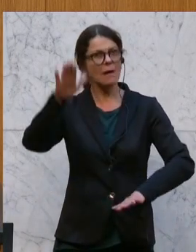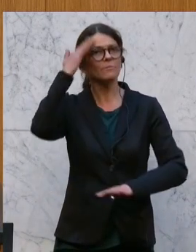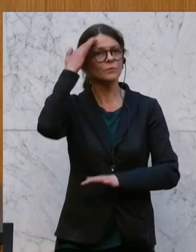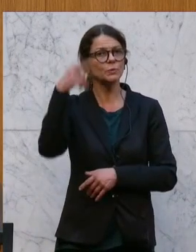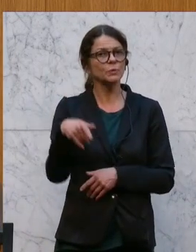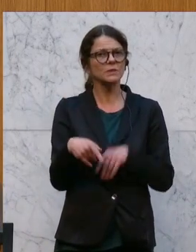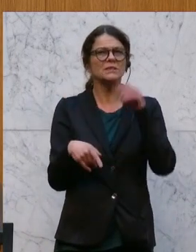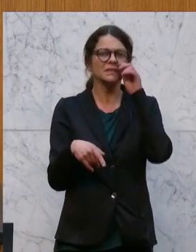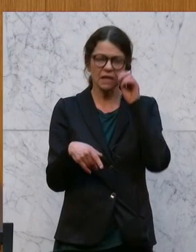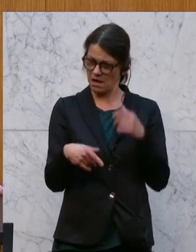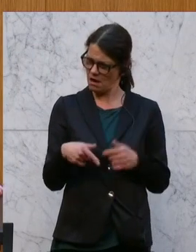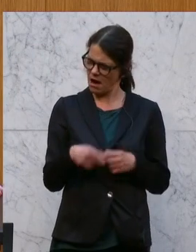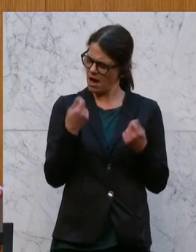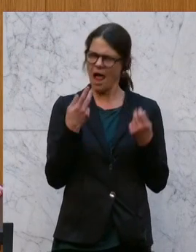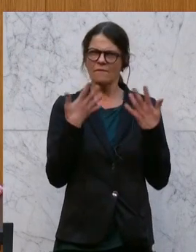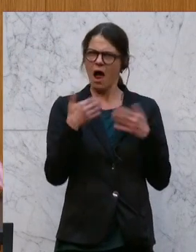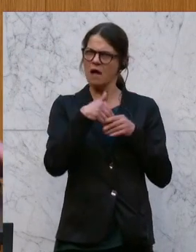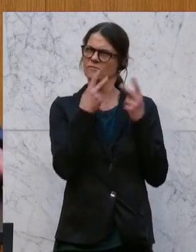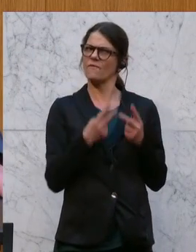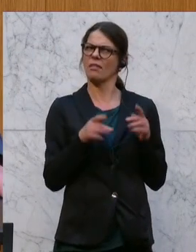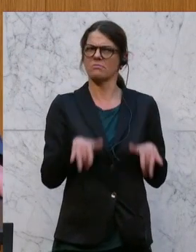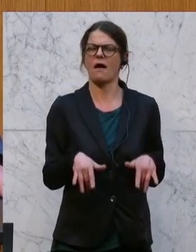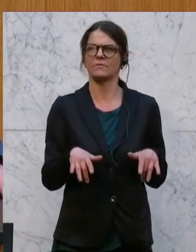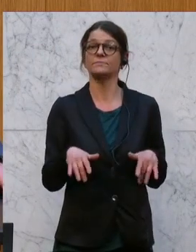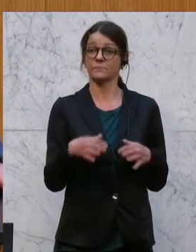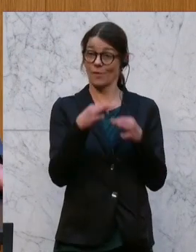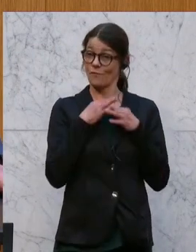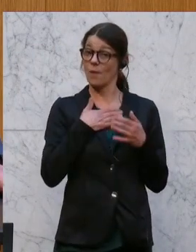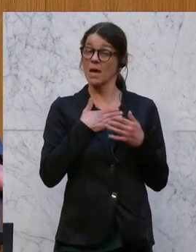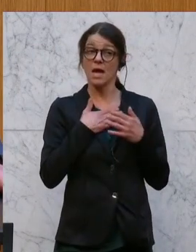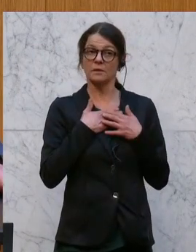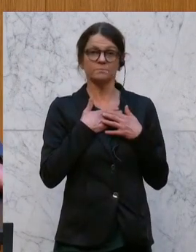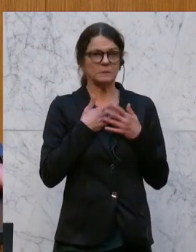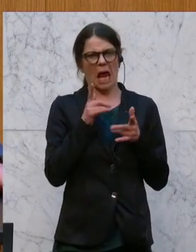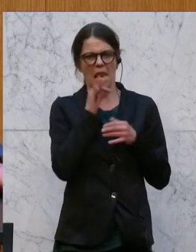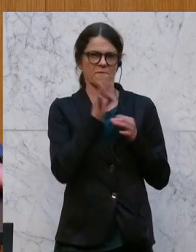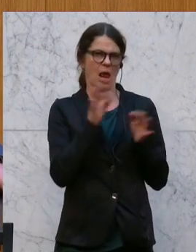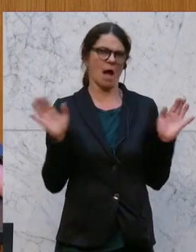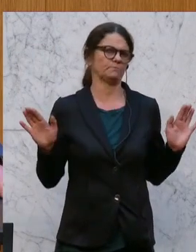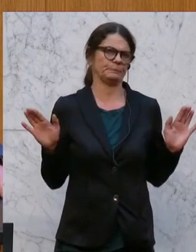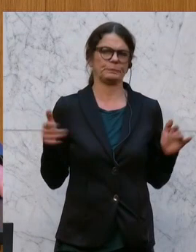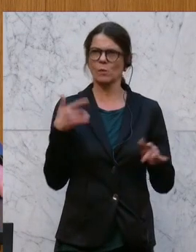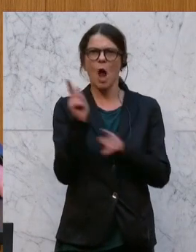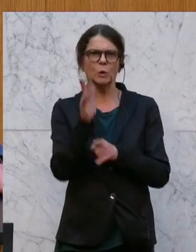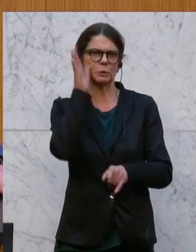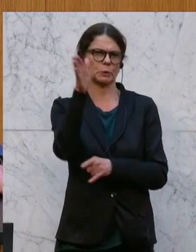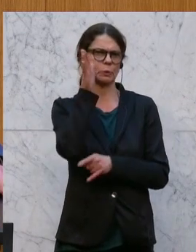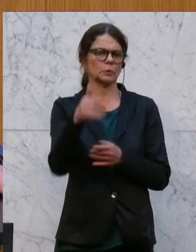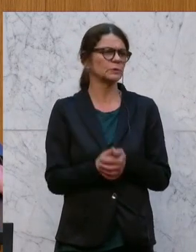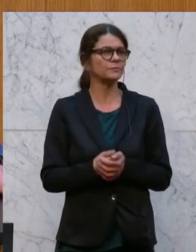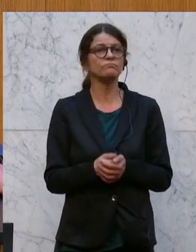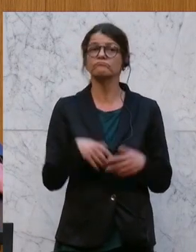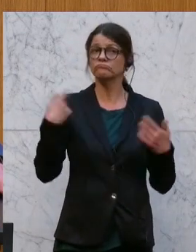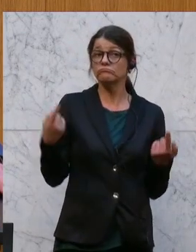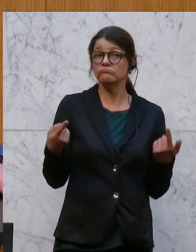für die Wertigkeit. Für mich ist es daher keine Frage, dass wir auch in Zukunft die Verwendung